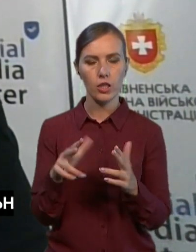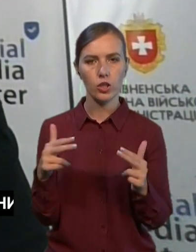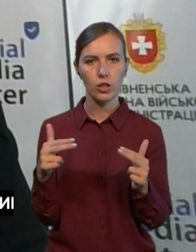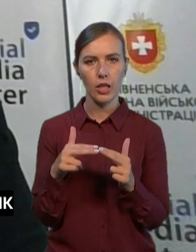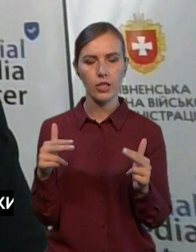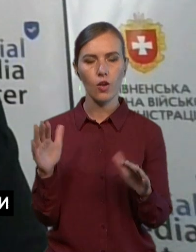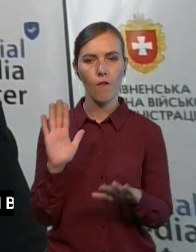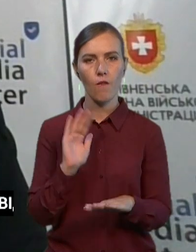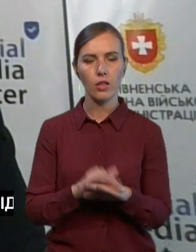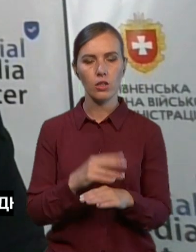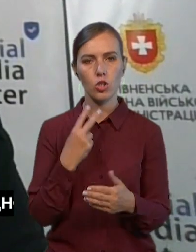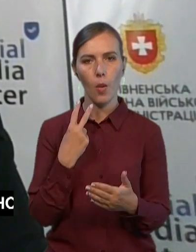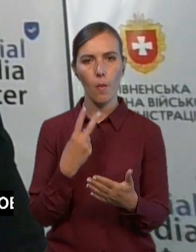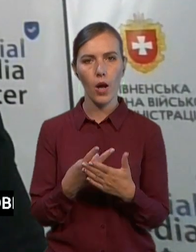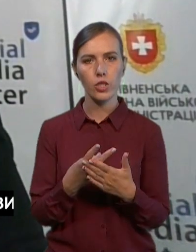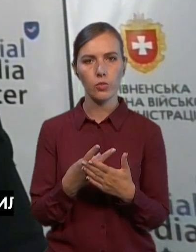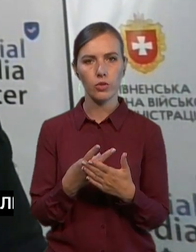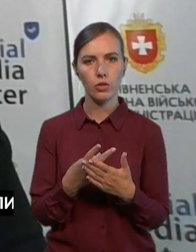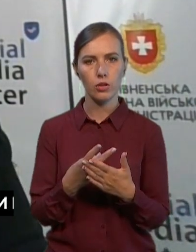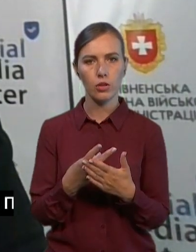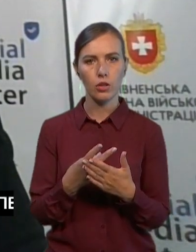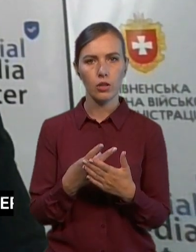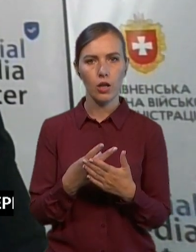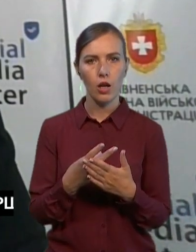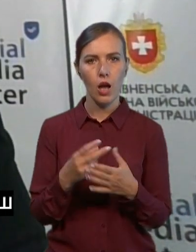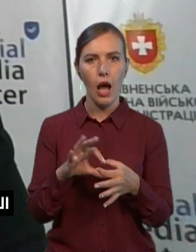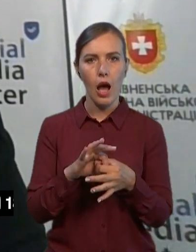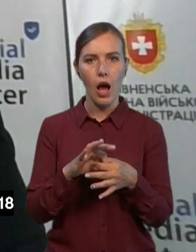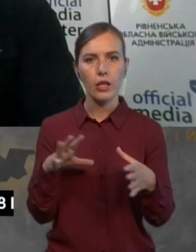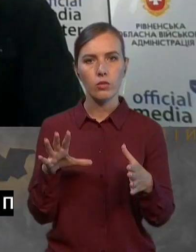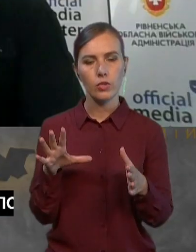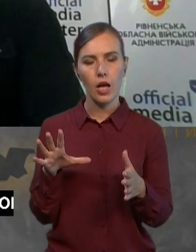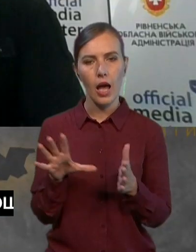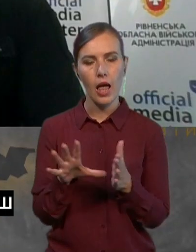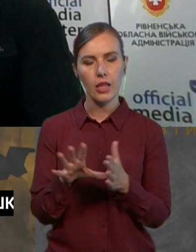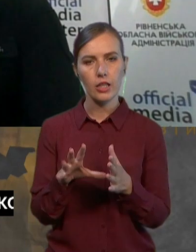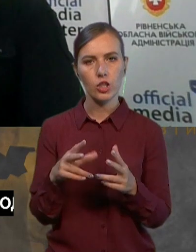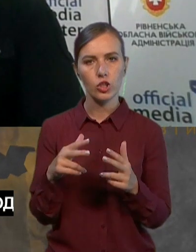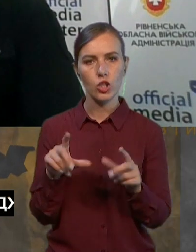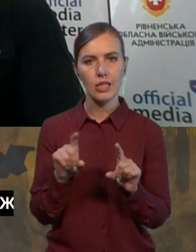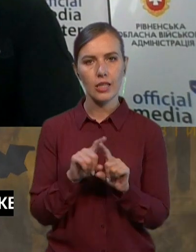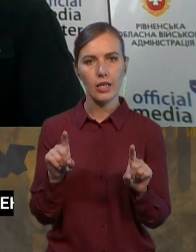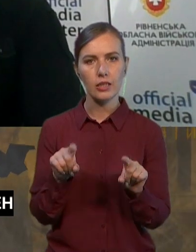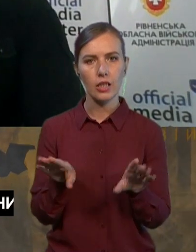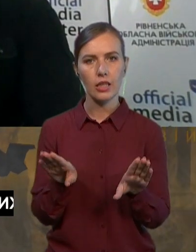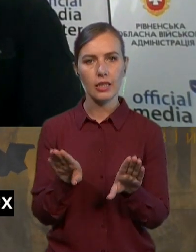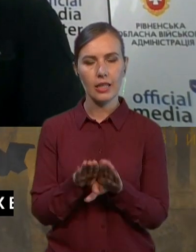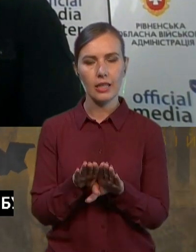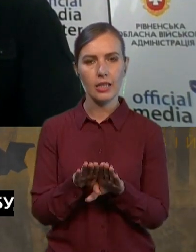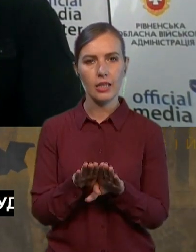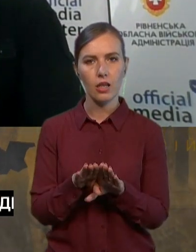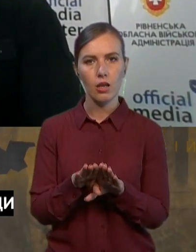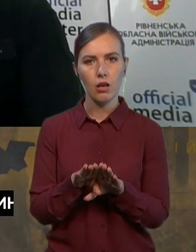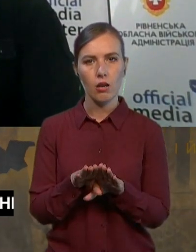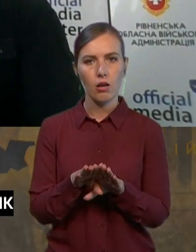Фактично, бачимо, що атомна електростанція – це такий форпост і економічне життя, тому